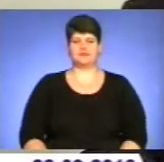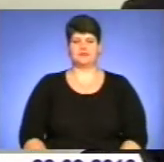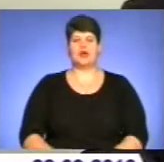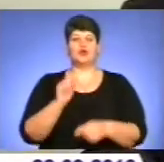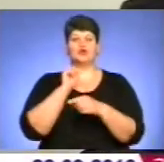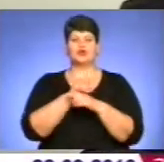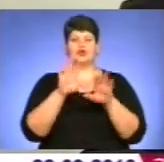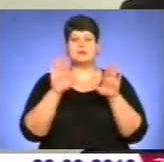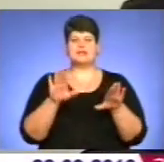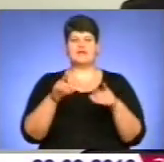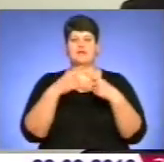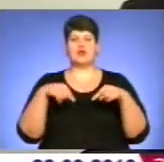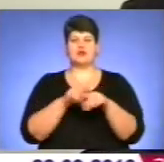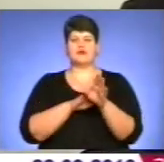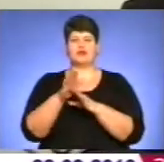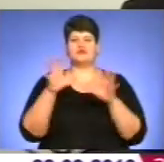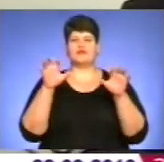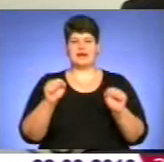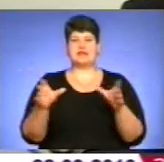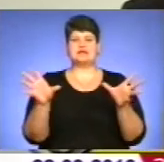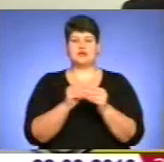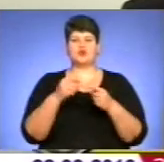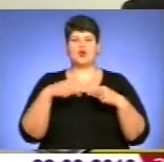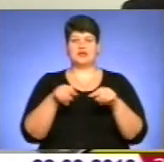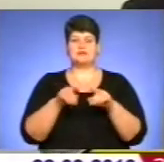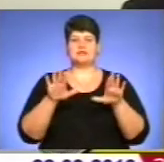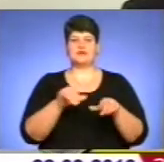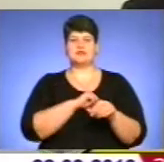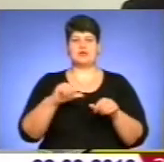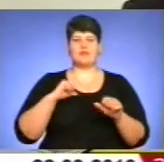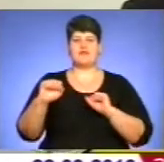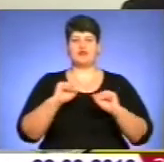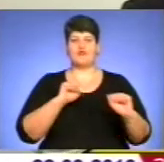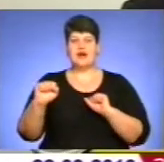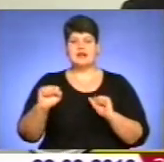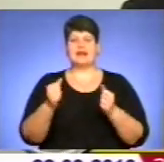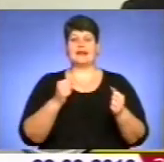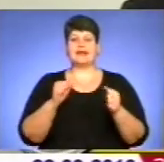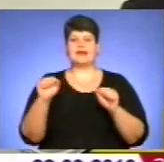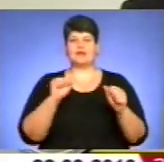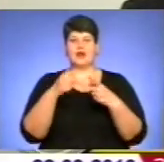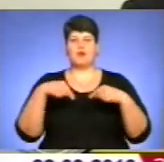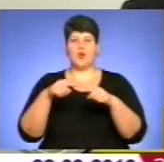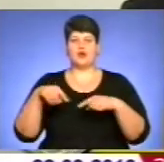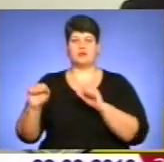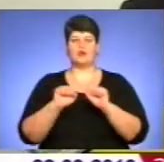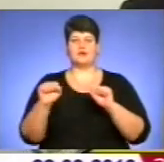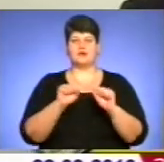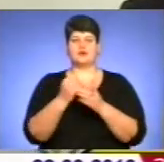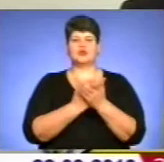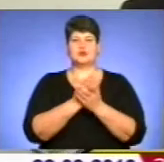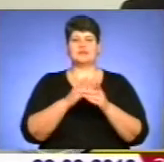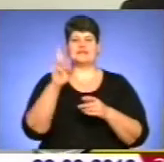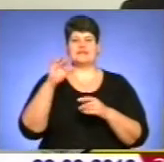місцевим органам виконавчої влади спільно з органами місцевого самоврядування керівниками органів управління та служб цивільного захисту в